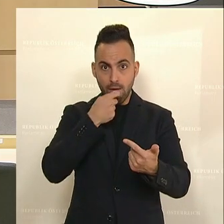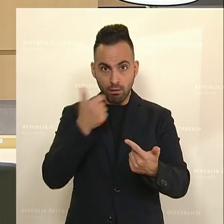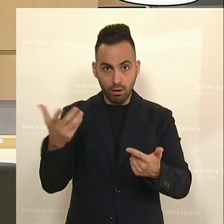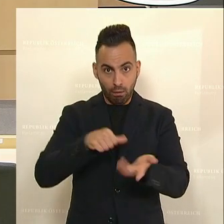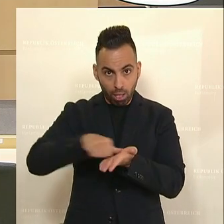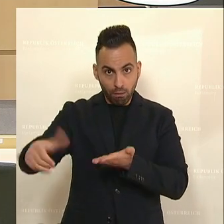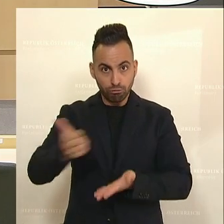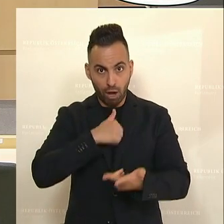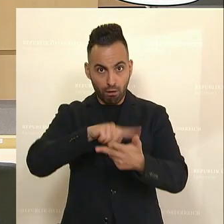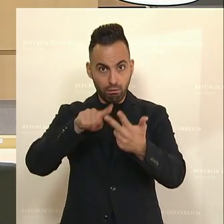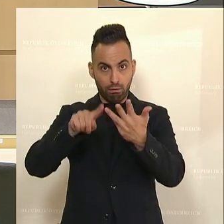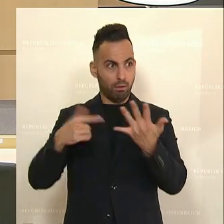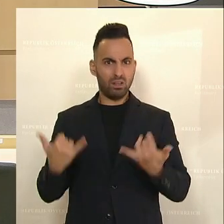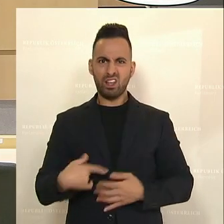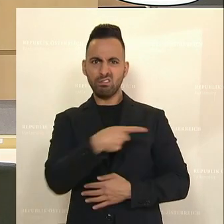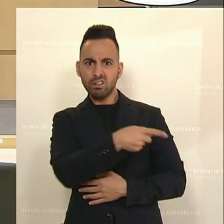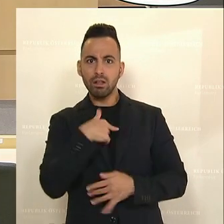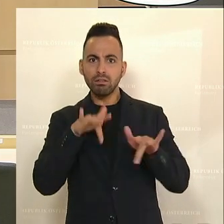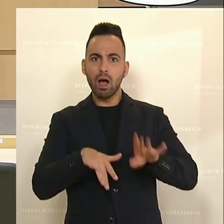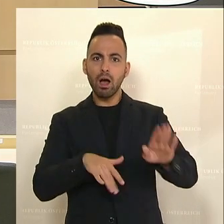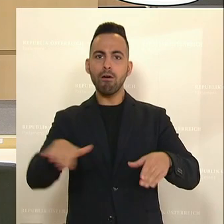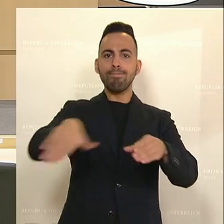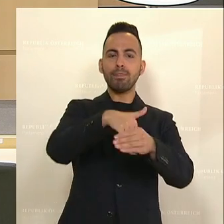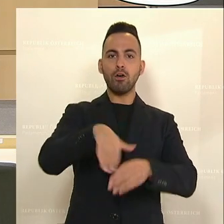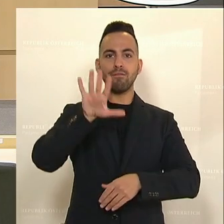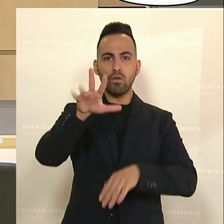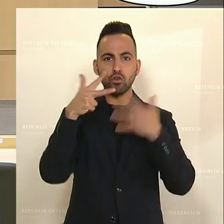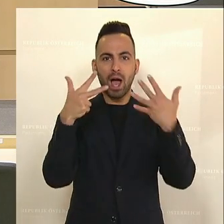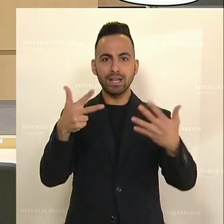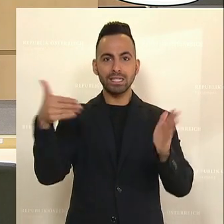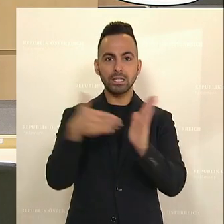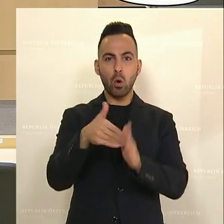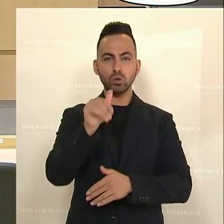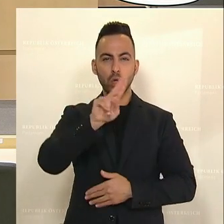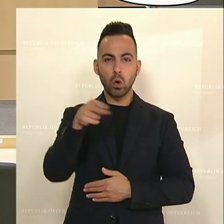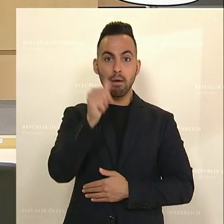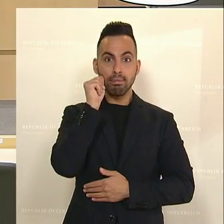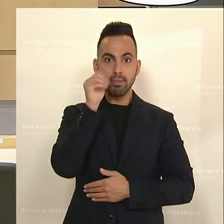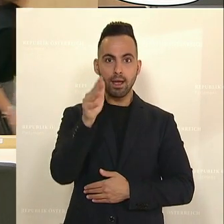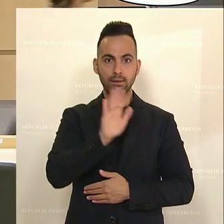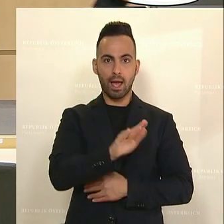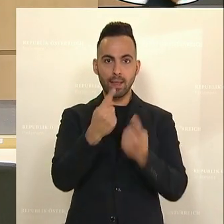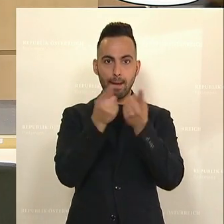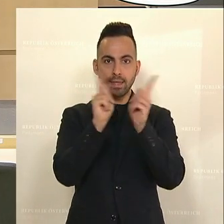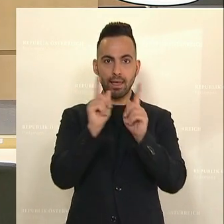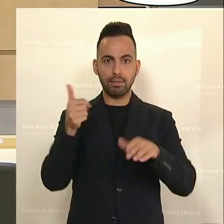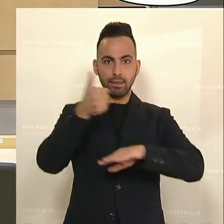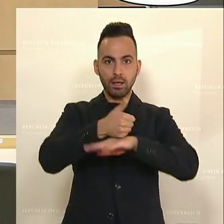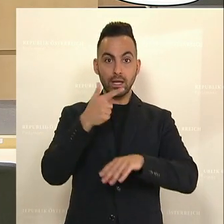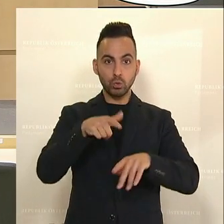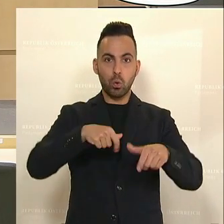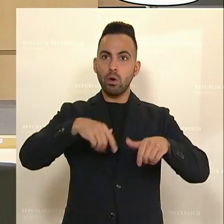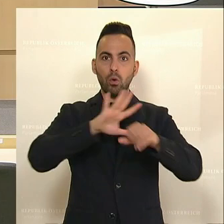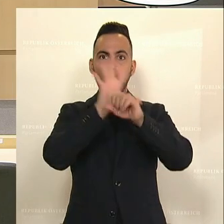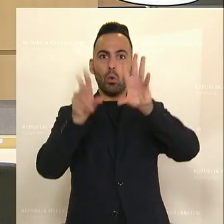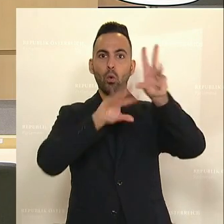derzeit bei Ihnen eine Position, dass 85.000 Euro täglich in Ihrem Kabinett für diese Aktivitäten